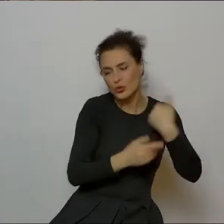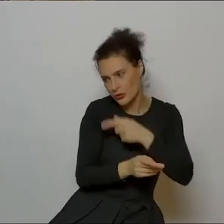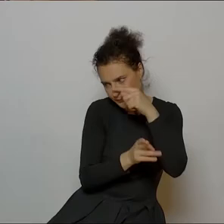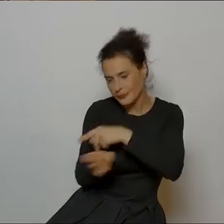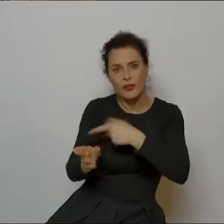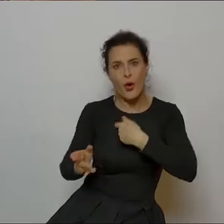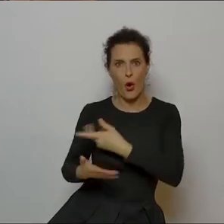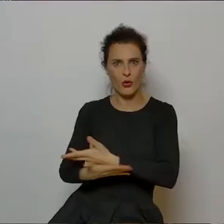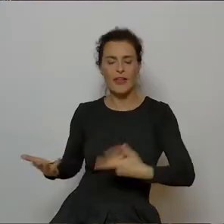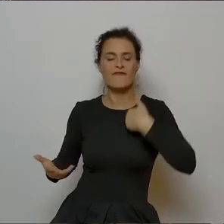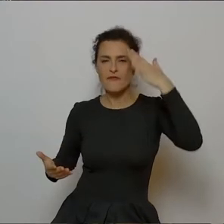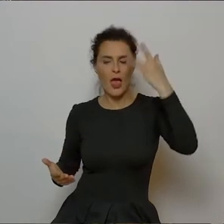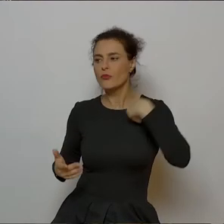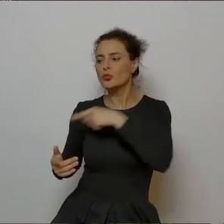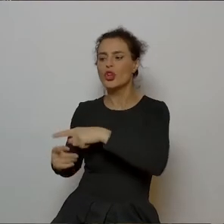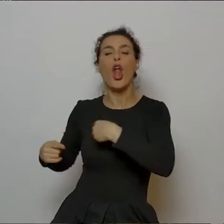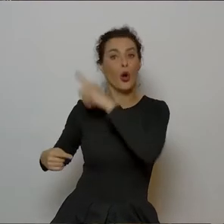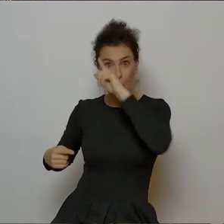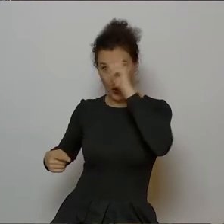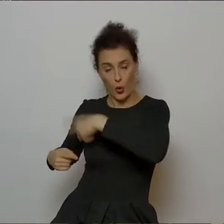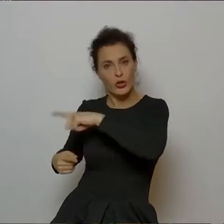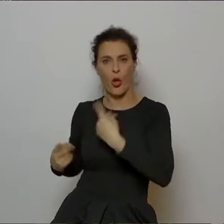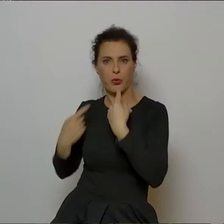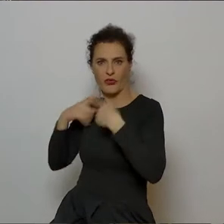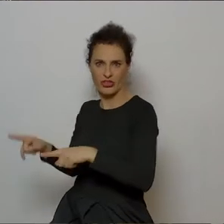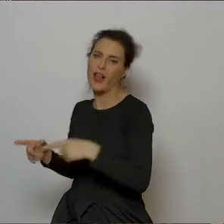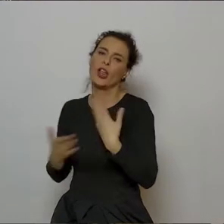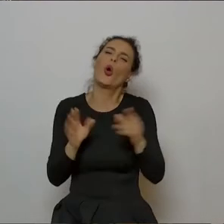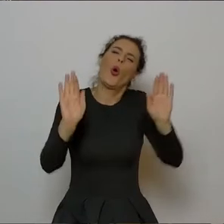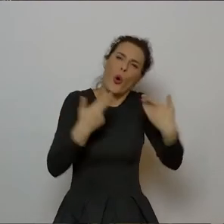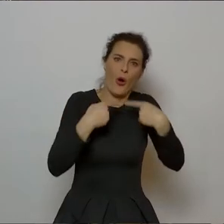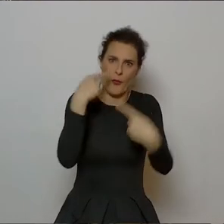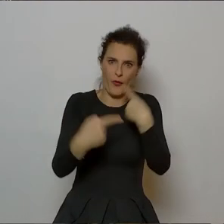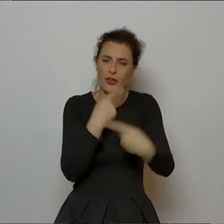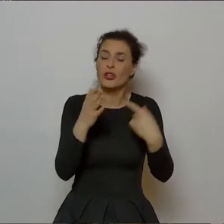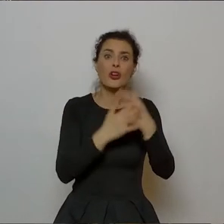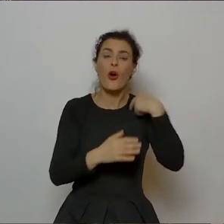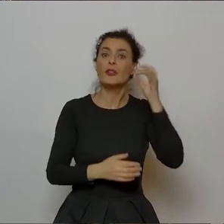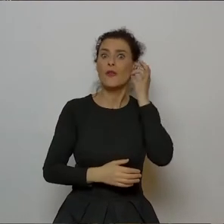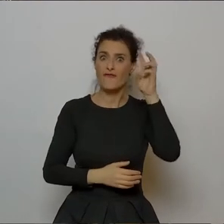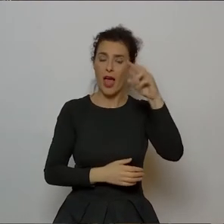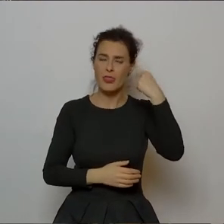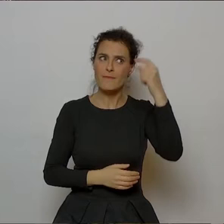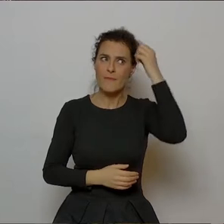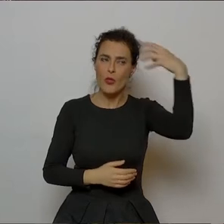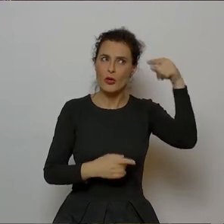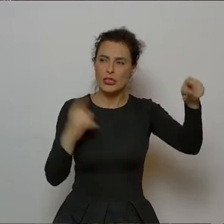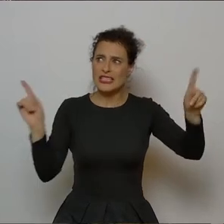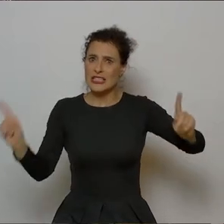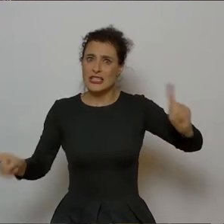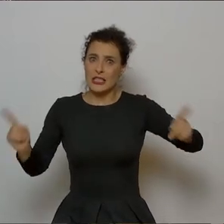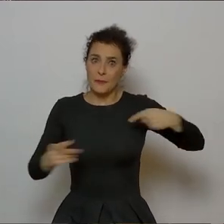Lechitów nie będzie. Także dlatego, tak krótko mówię o czym to jest. No, że ona swoją mądrością przewiduje, że jeżeli ona